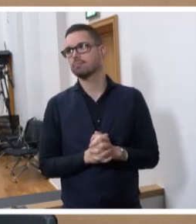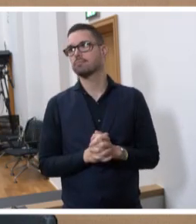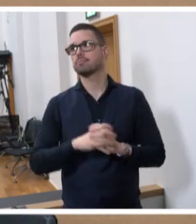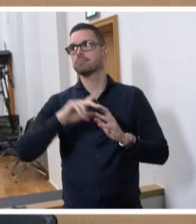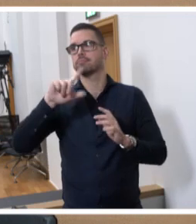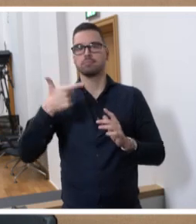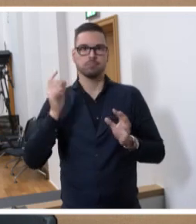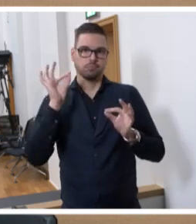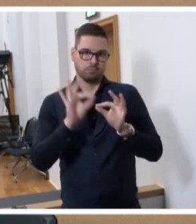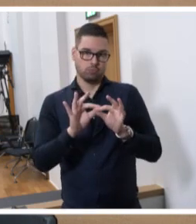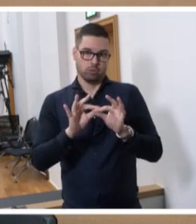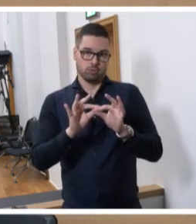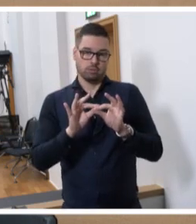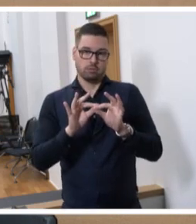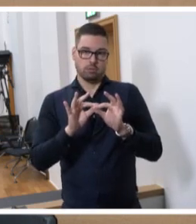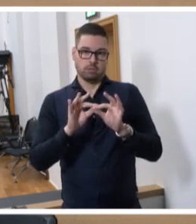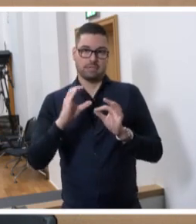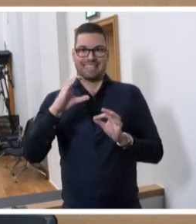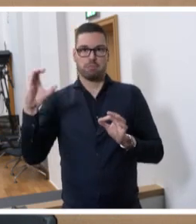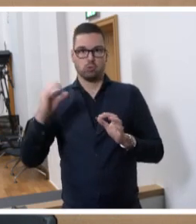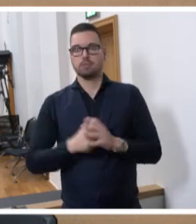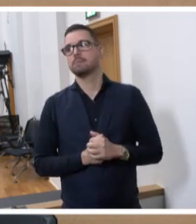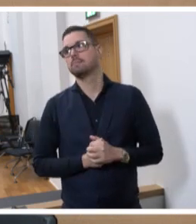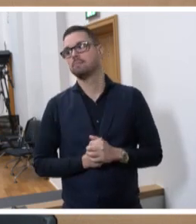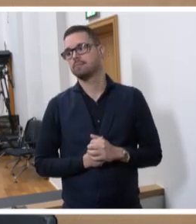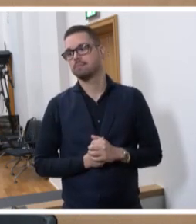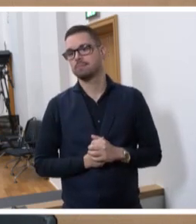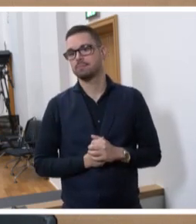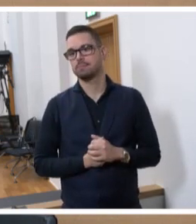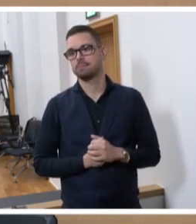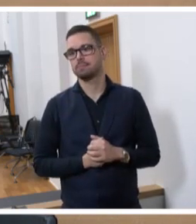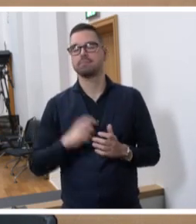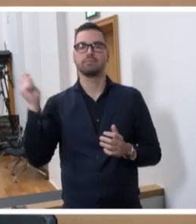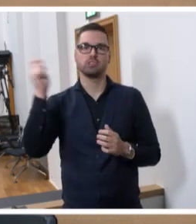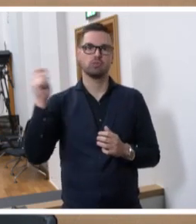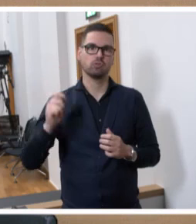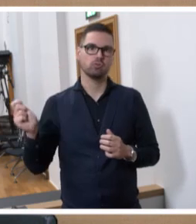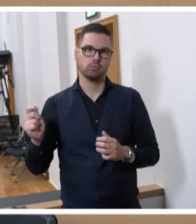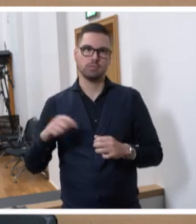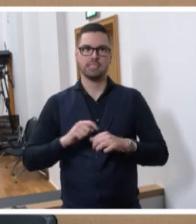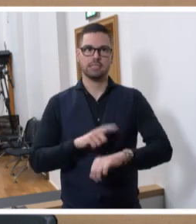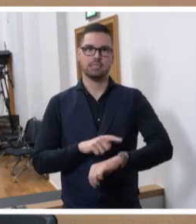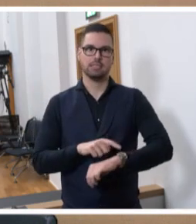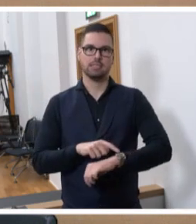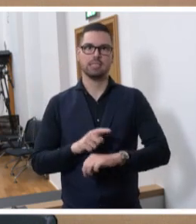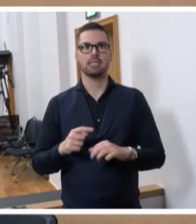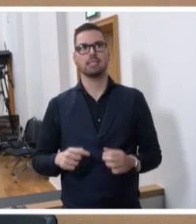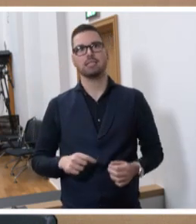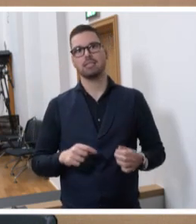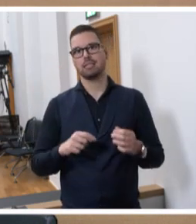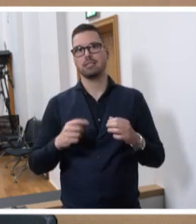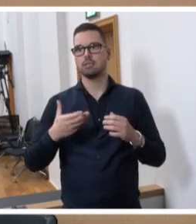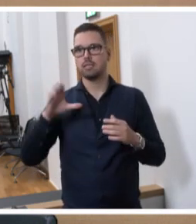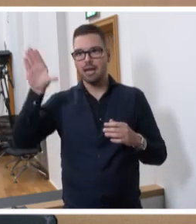zweiten Punkt Attraktivität des Campuslebens. Die Studienzeit ist eine ganz besondere